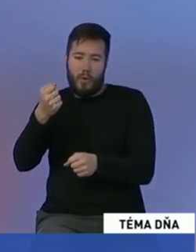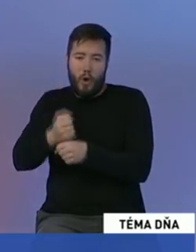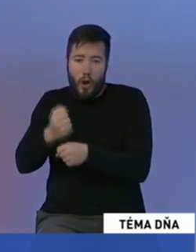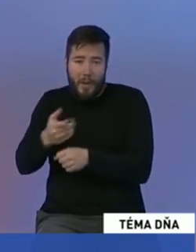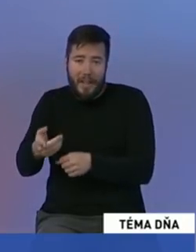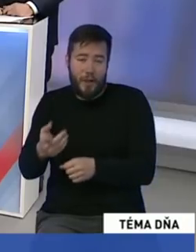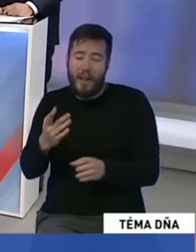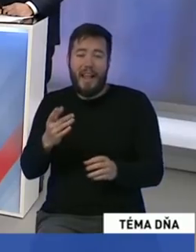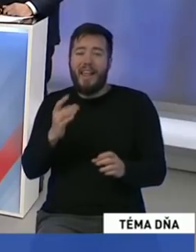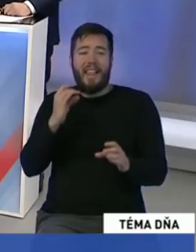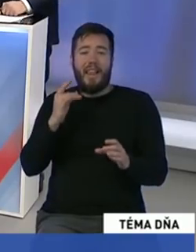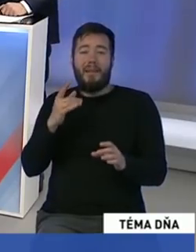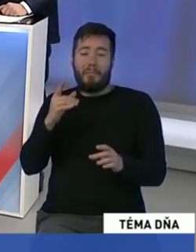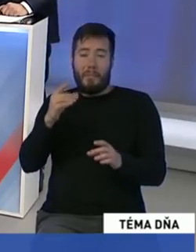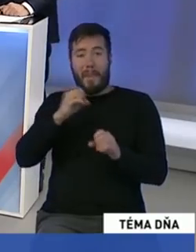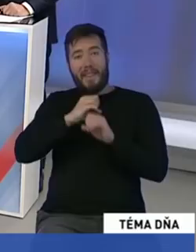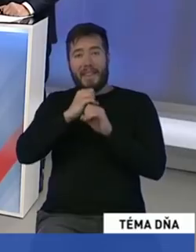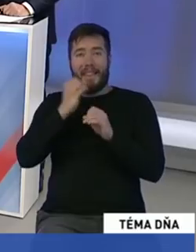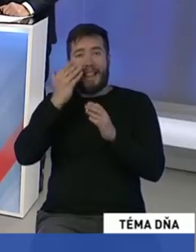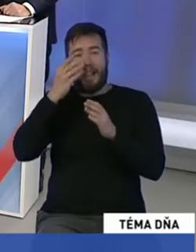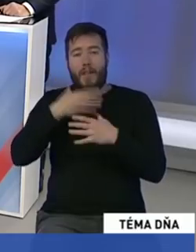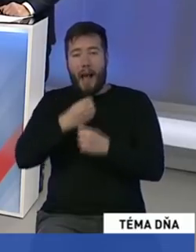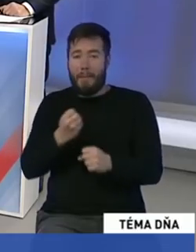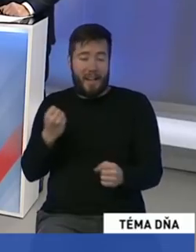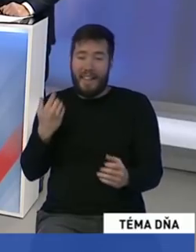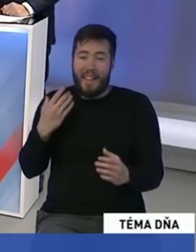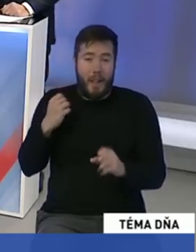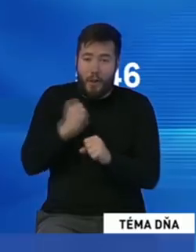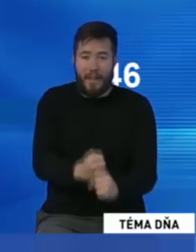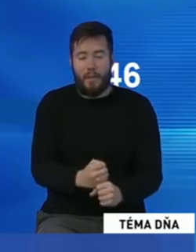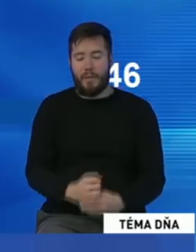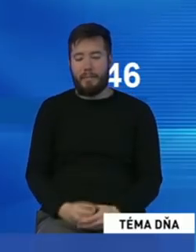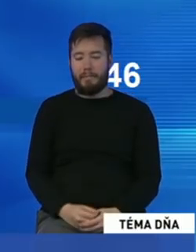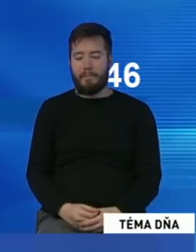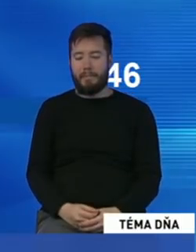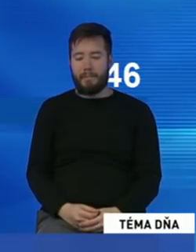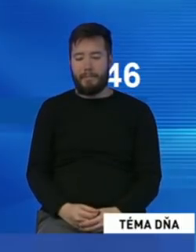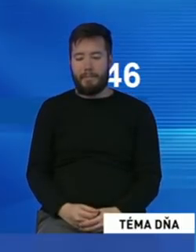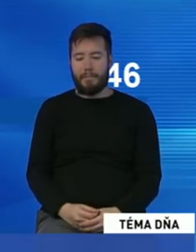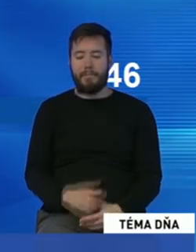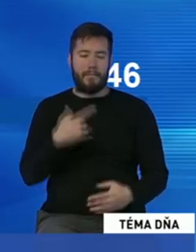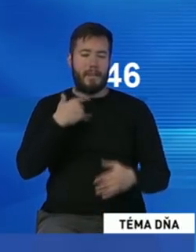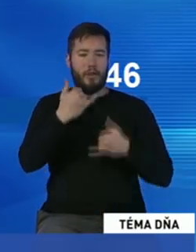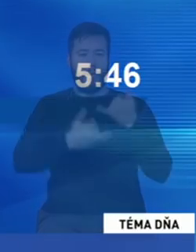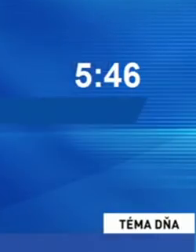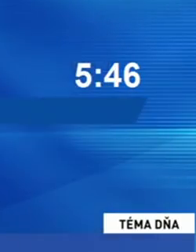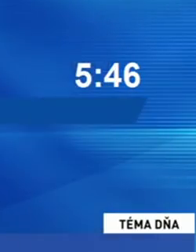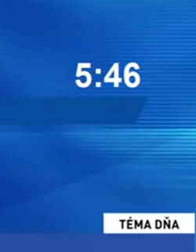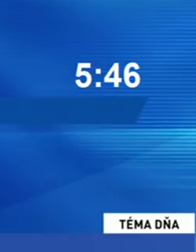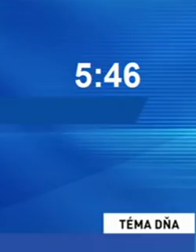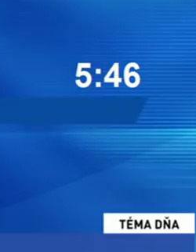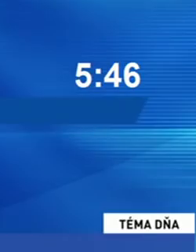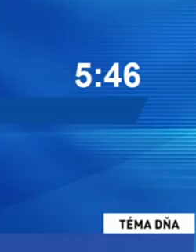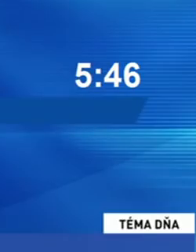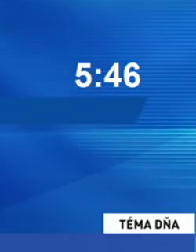reagovať. Môžete zareagovat? Iba poviem, že máte teda 3,5 minúty a pán Hattas má takmer 6 minút. Takže skúste s tým hospodária.